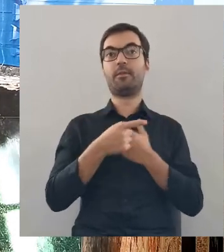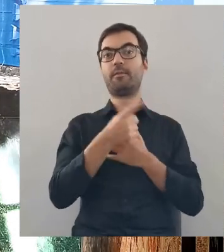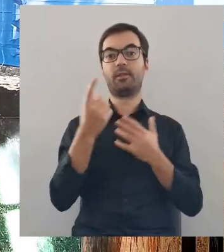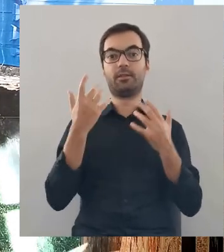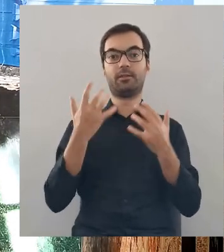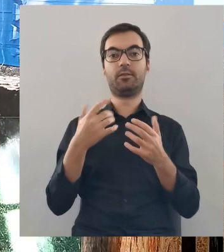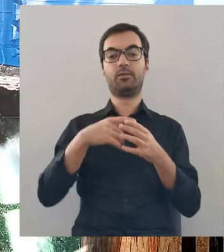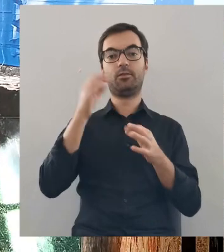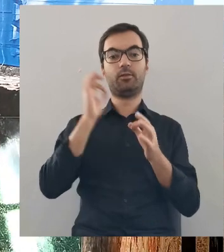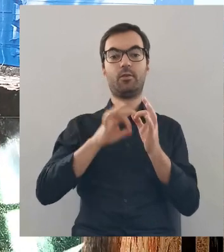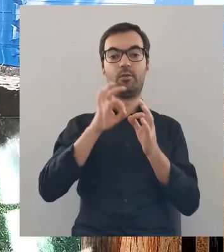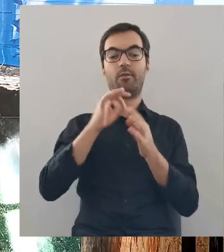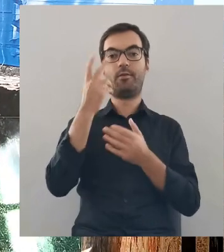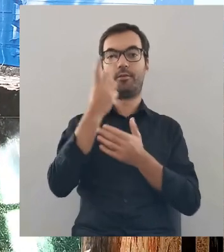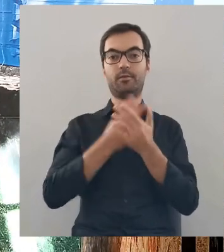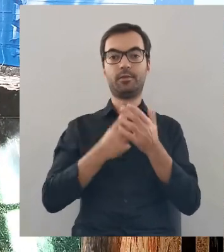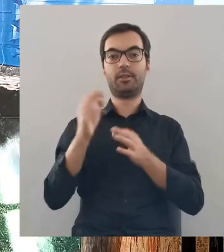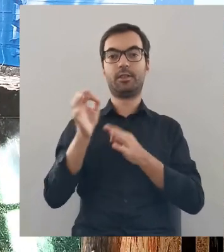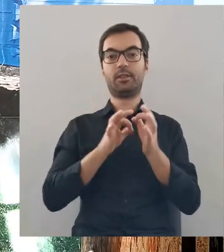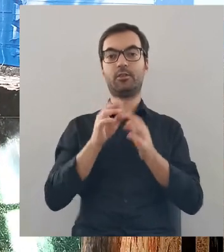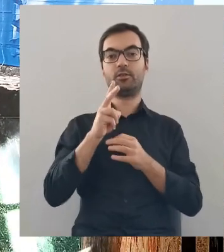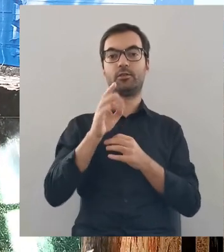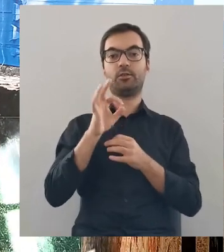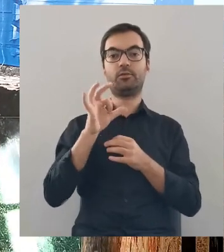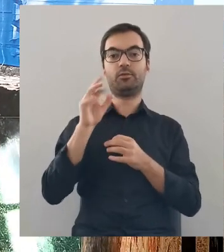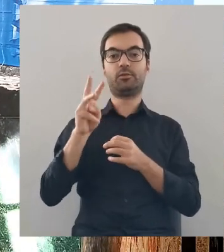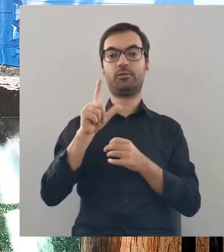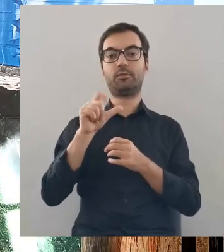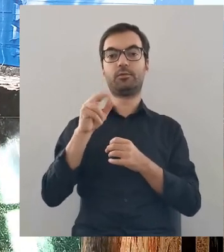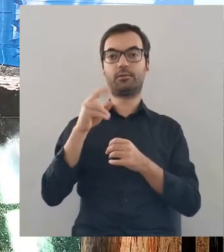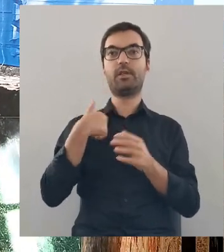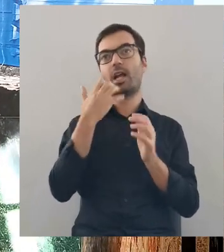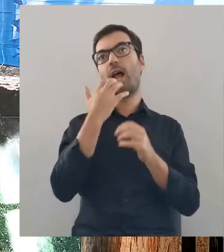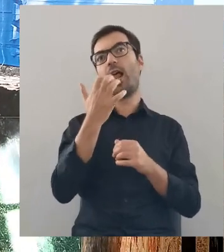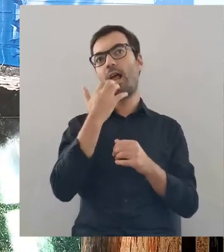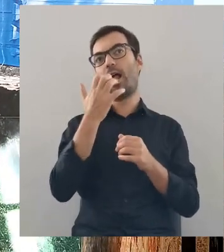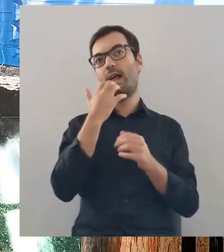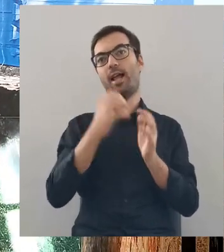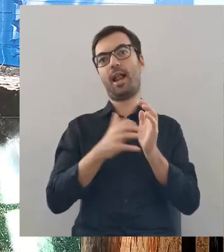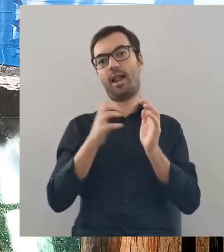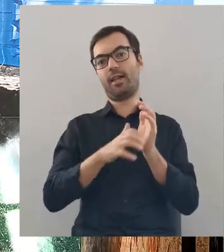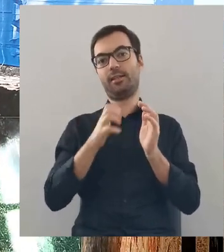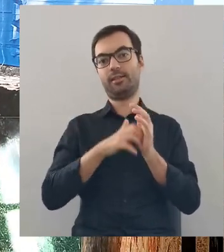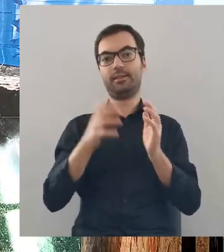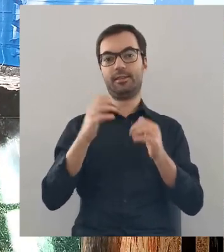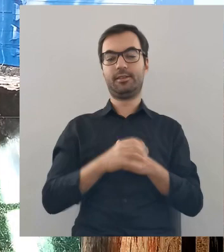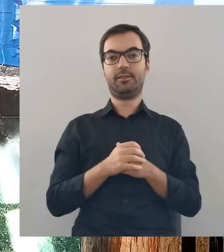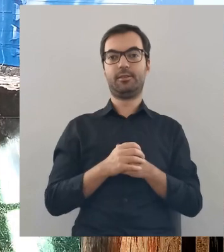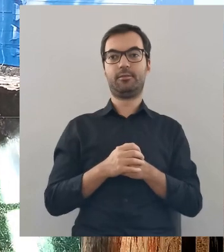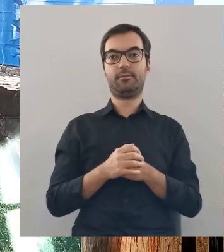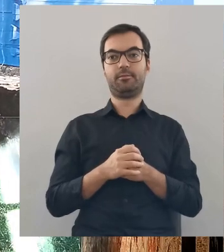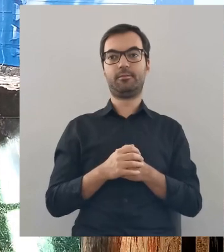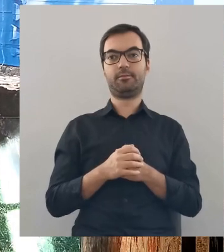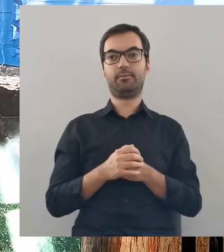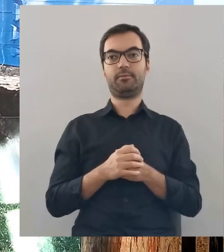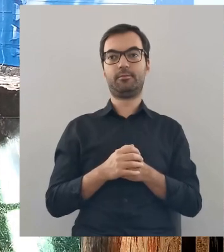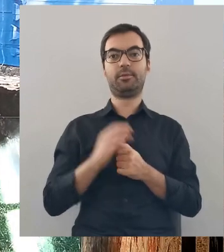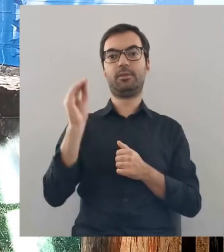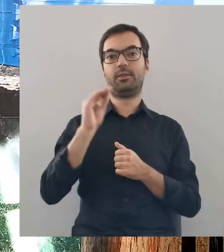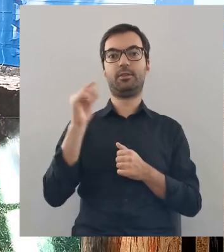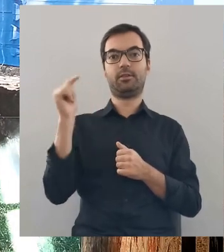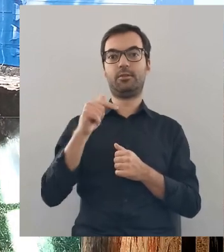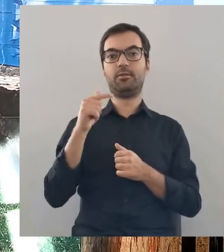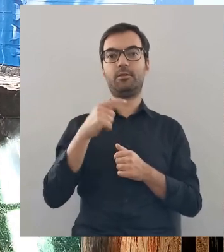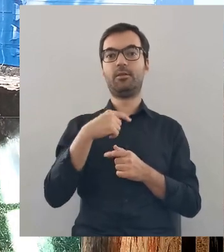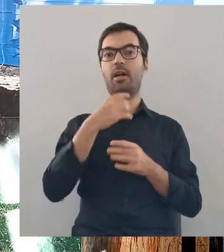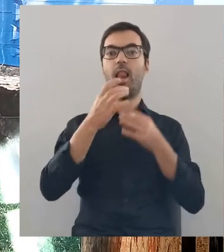Gdyby Państwo chcieli dokładniej poznać historię Kosowa Lackiego, bo jak gadam i gadam na ten temat, a przecież